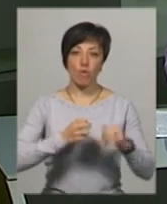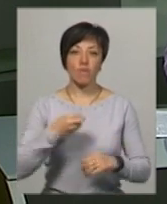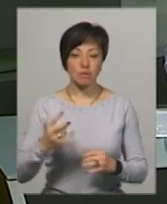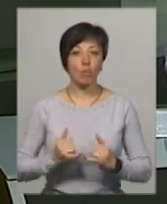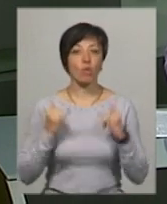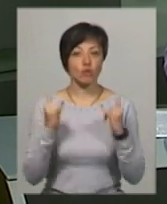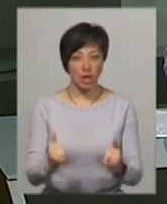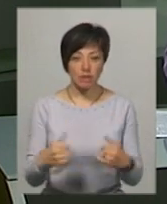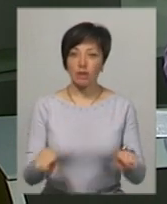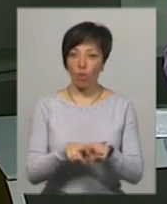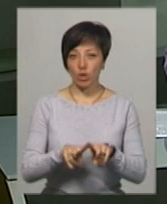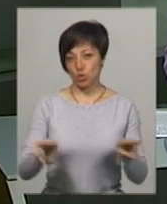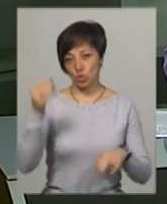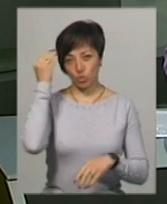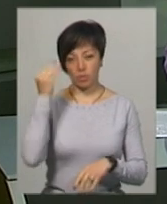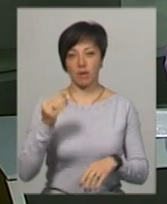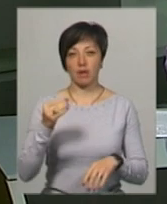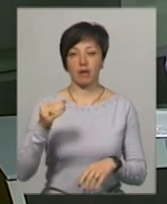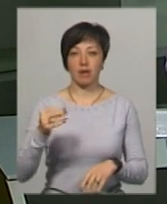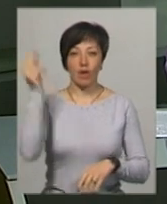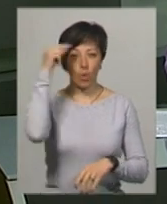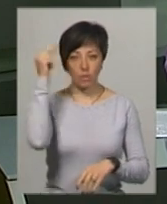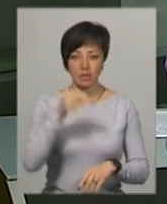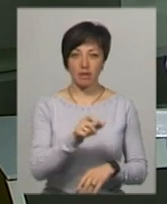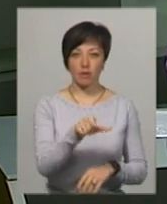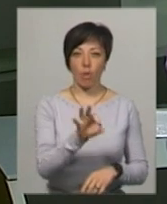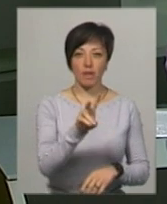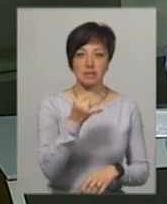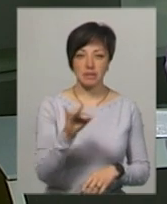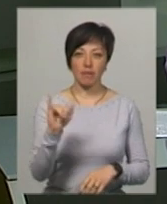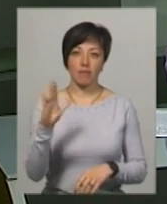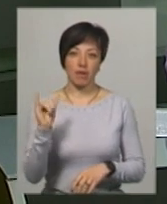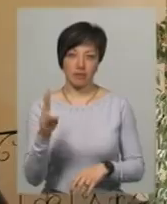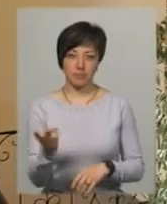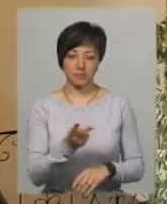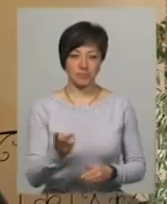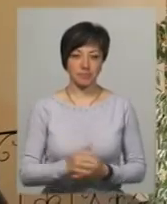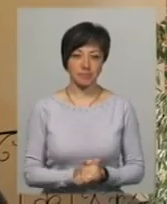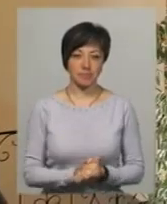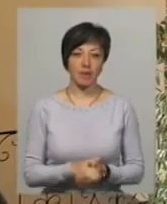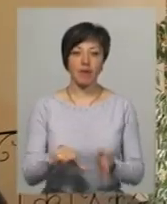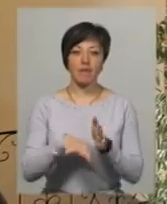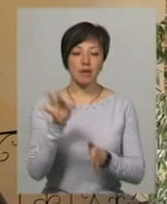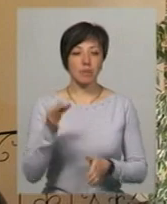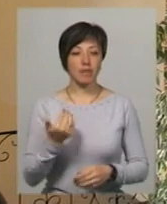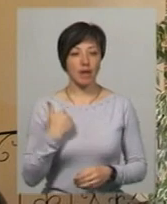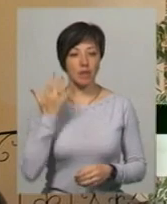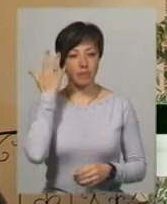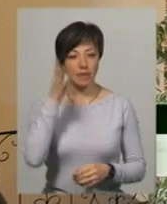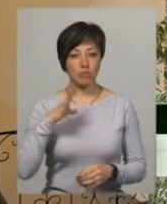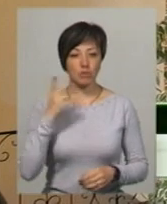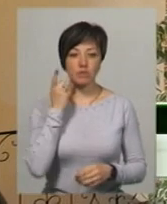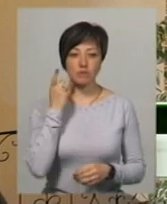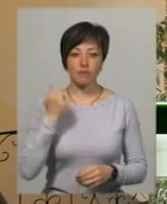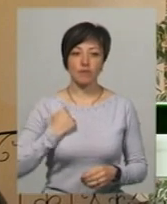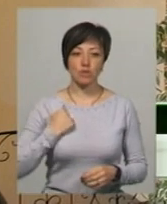почесна. Такої ж думки курсанти Олексій Гартрамф та Іван Тисовський. Вибрав я, Марія, бути завжди